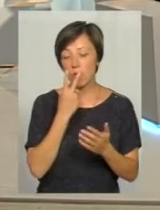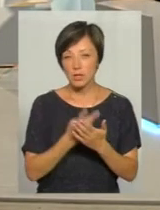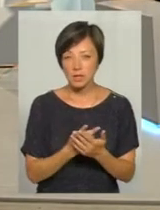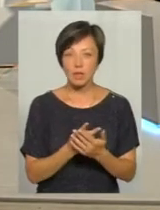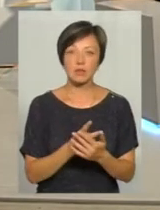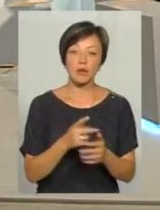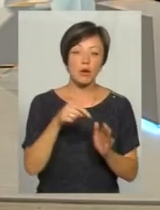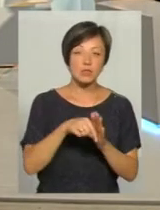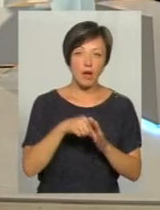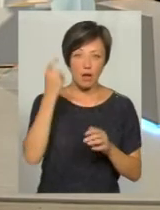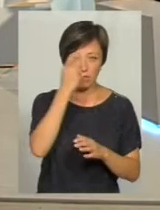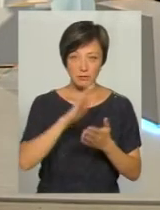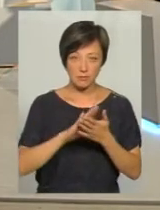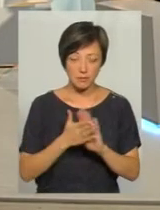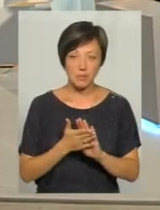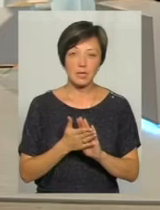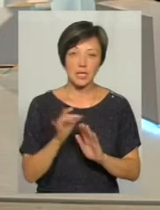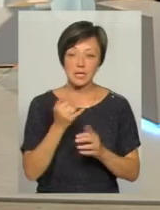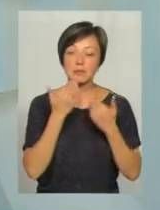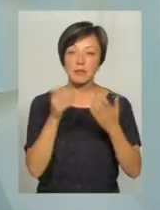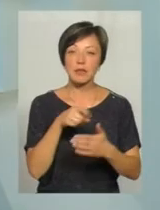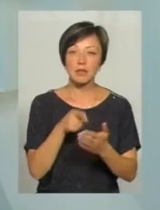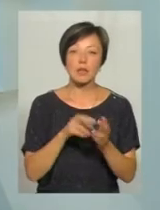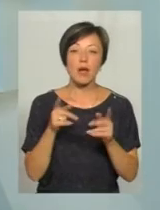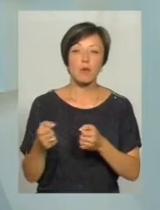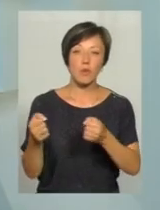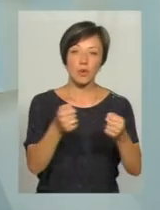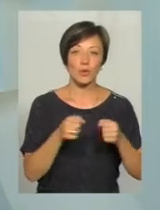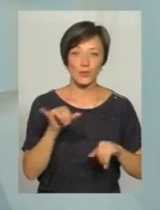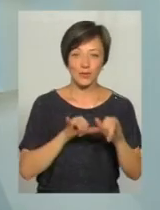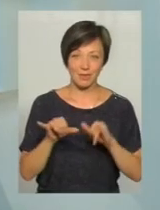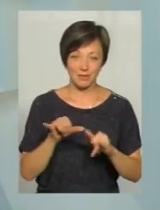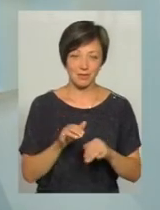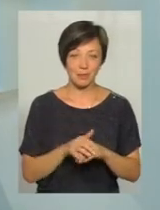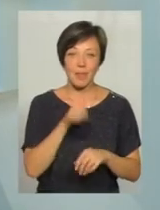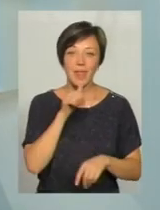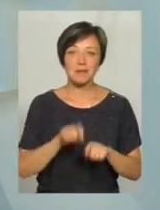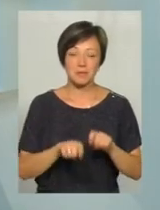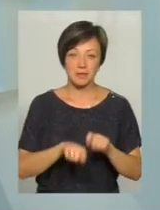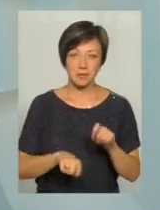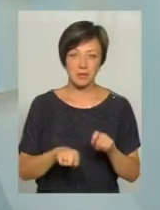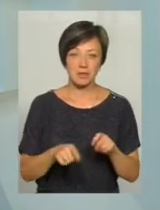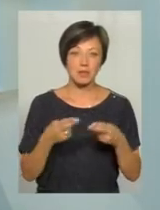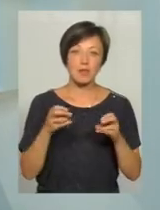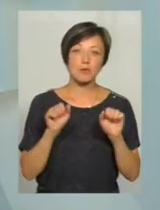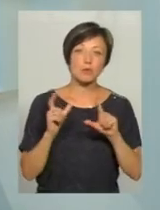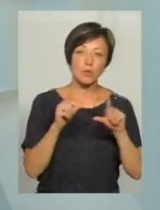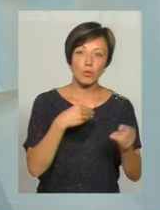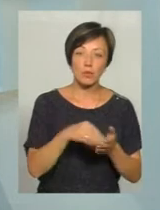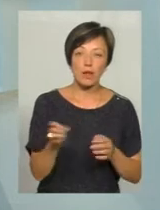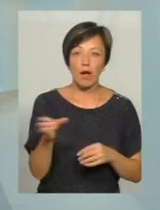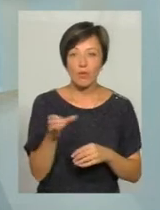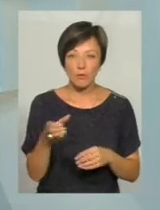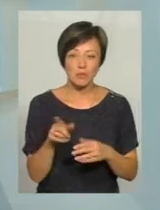основні ознаки алкогольного співніння та запитати, як проїхати в отель, як виїхати з міста, де можна поїхати купити